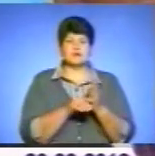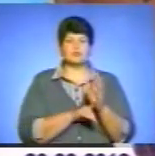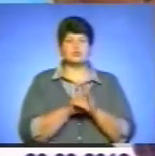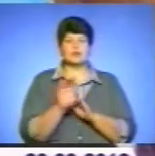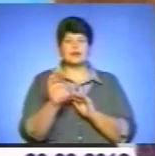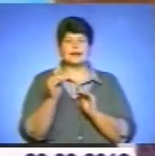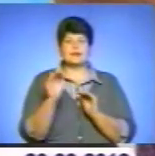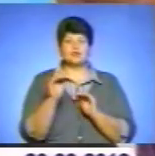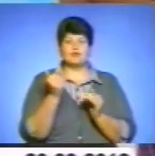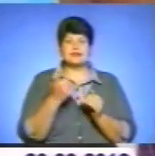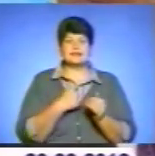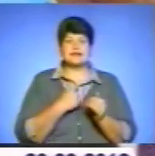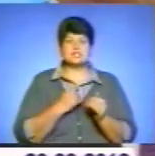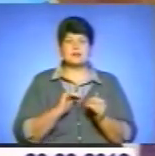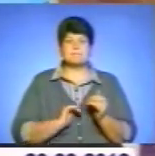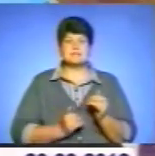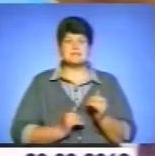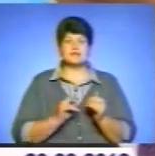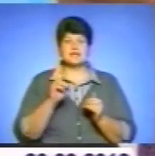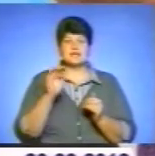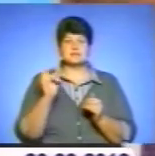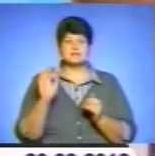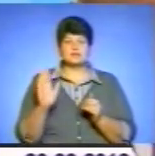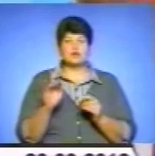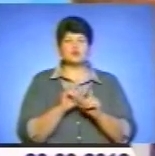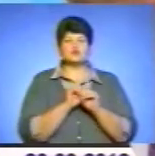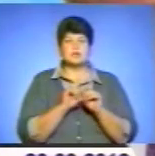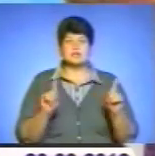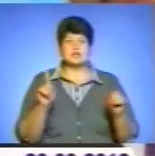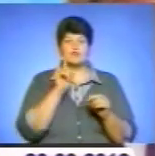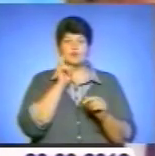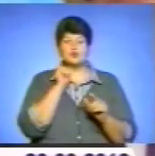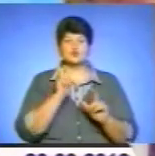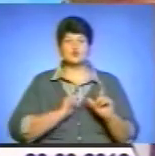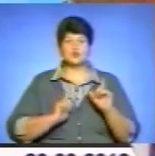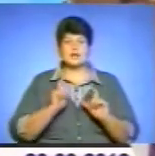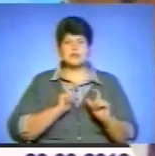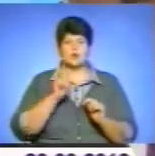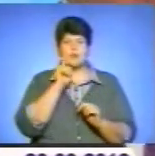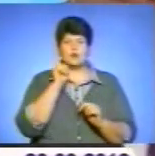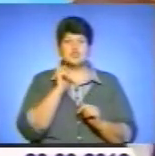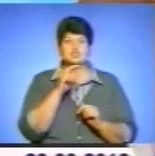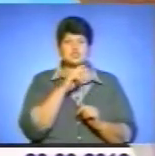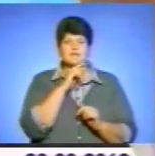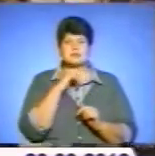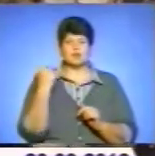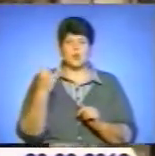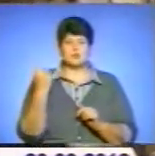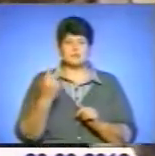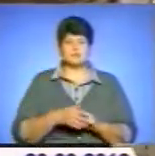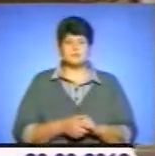підприємців, підприємств і особливо молоді, студентської молоді Чернівецької області.